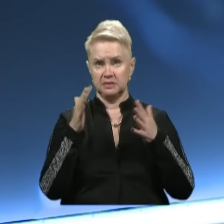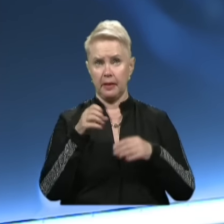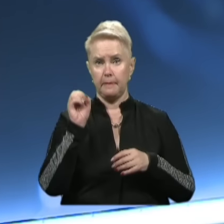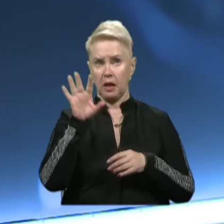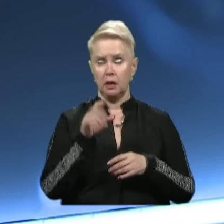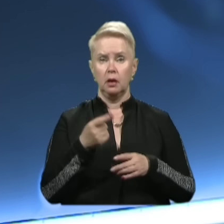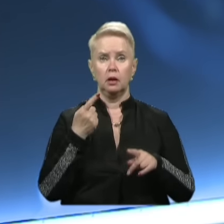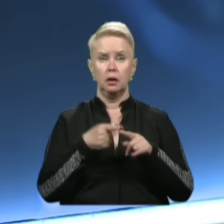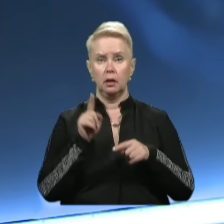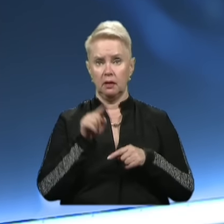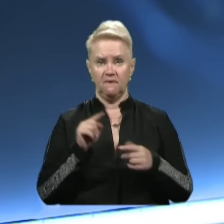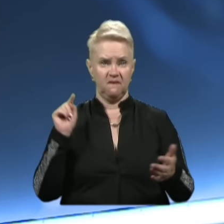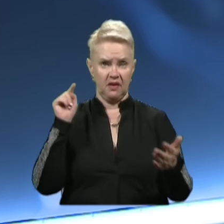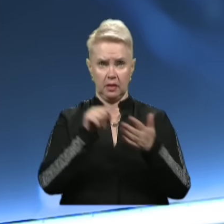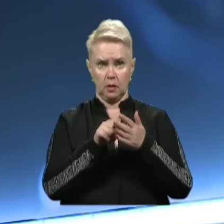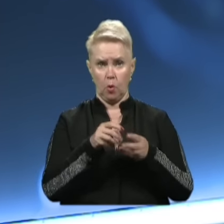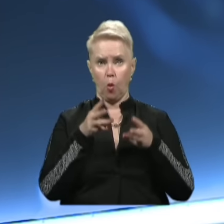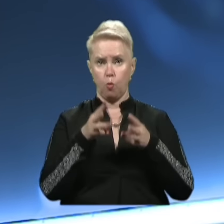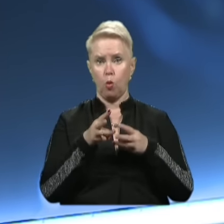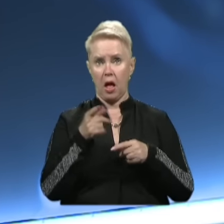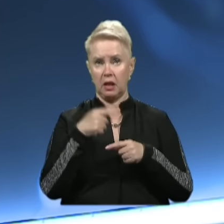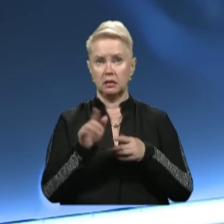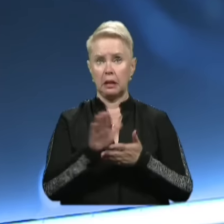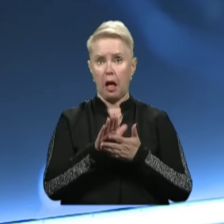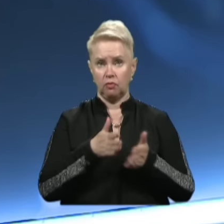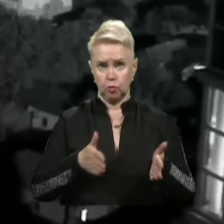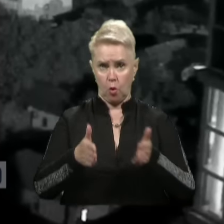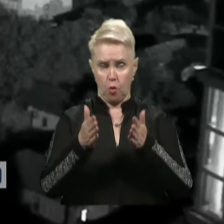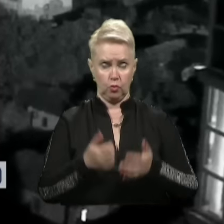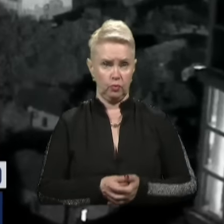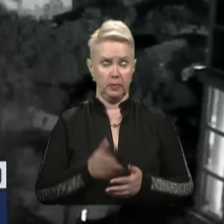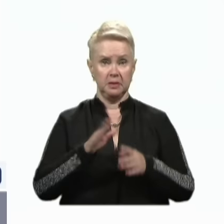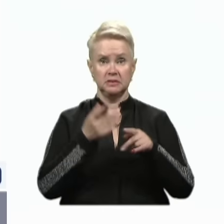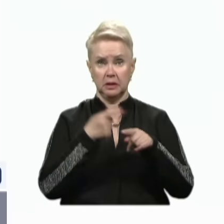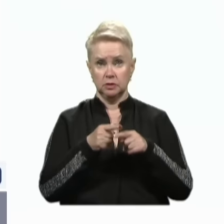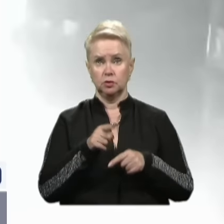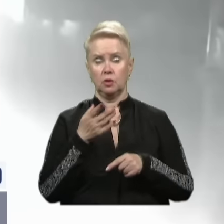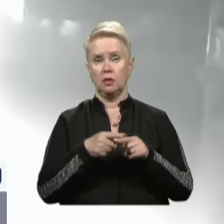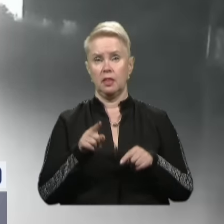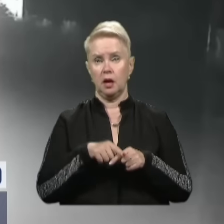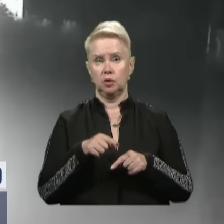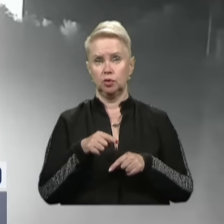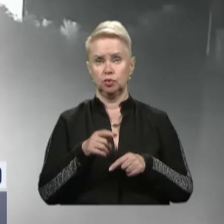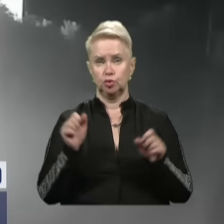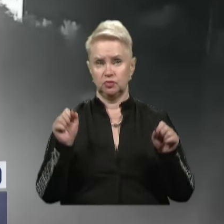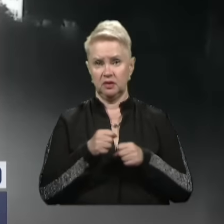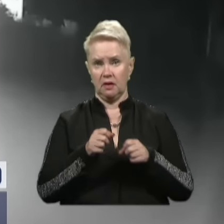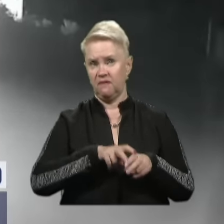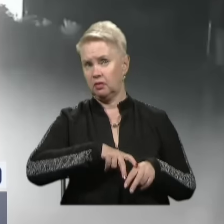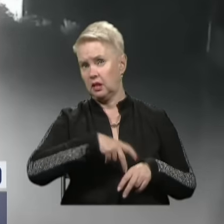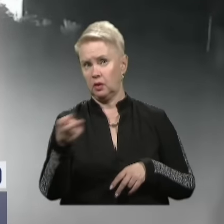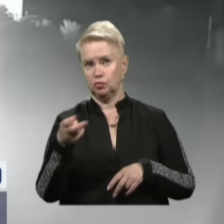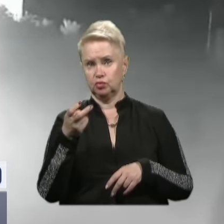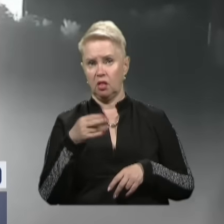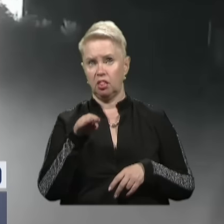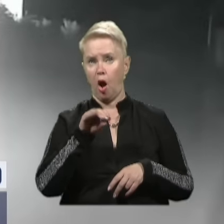маяків та буквально влетів у комунальника, який лагодив дорогу. Після цього паркетник на шаленій швидкості відлетів вже